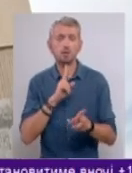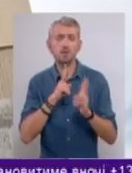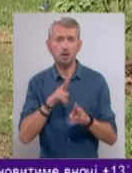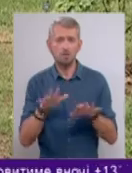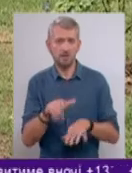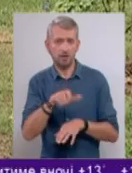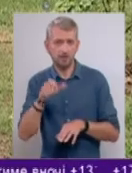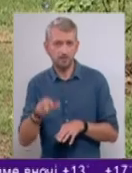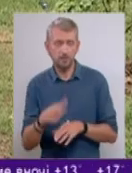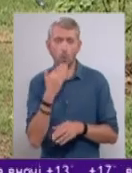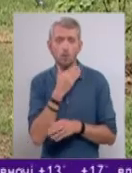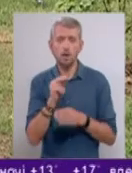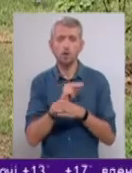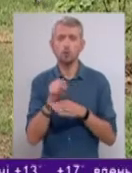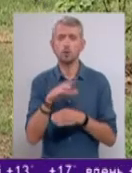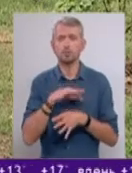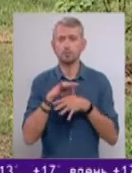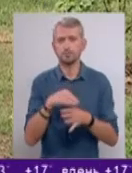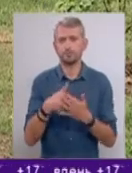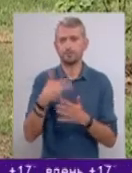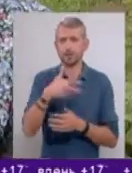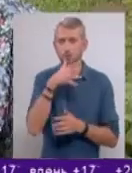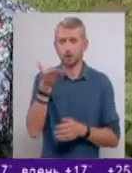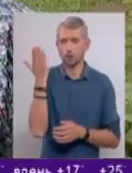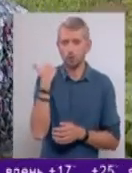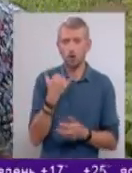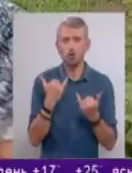місцеві, останній ремонт тут проводили років 30 тому.